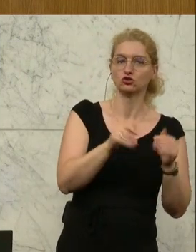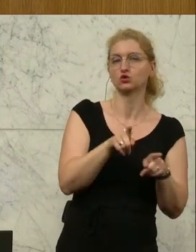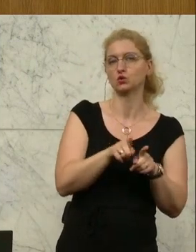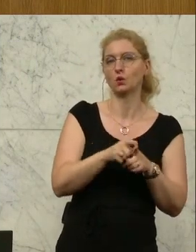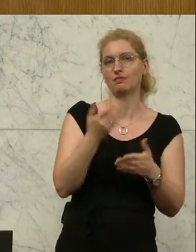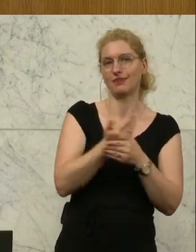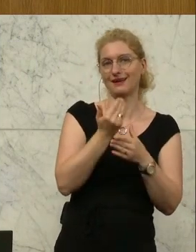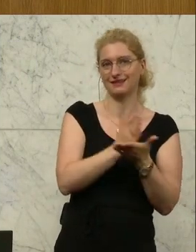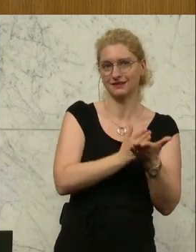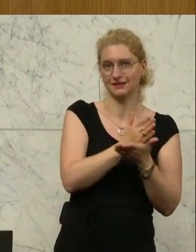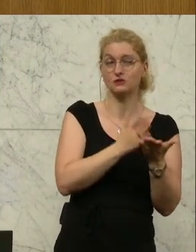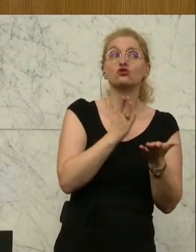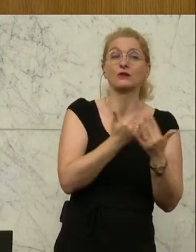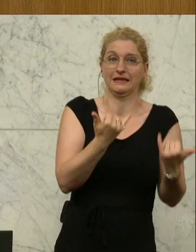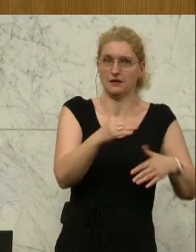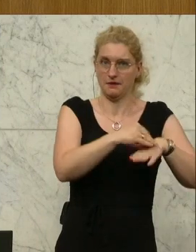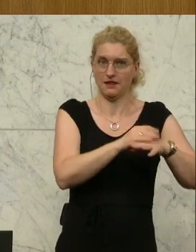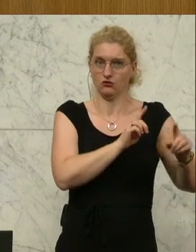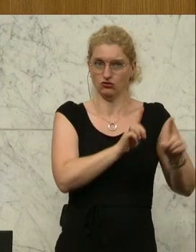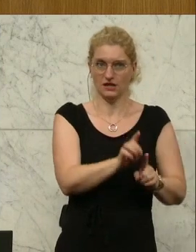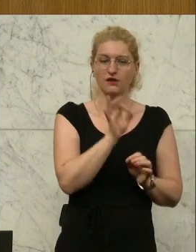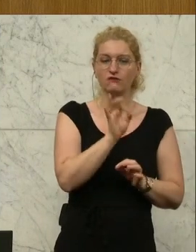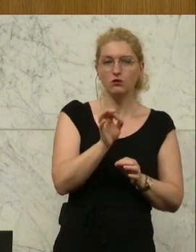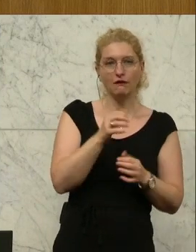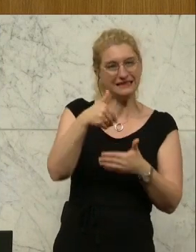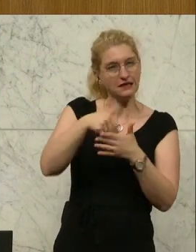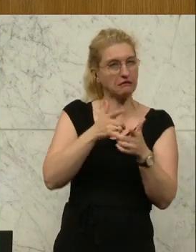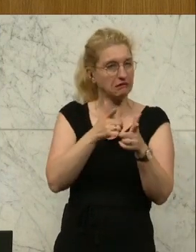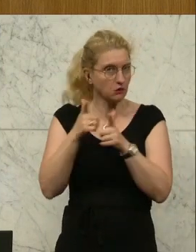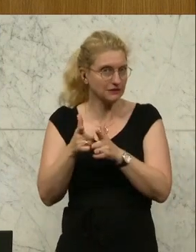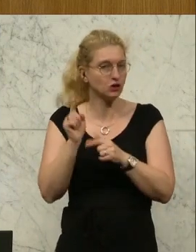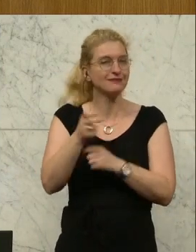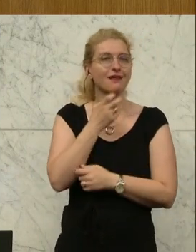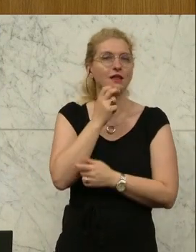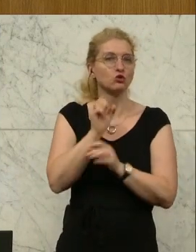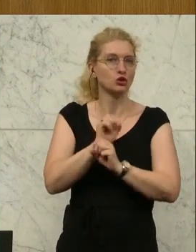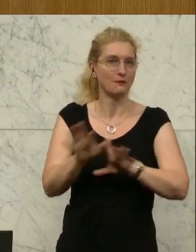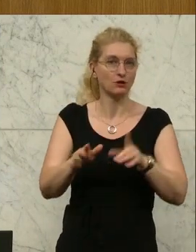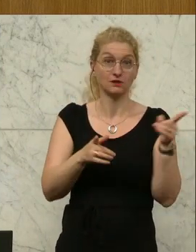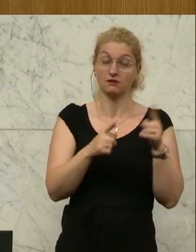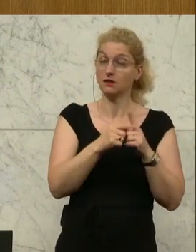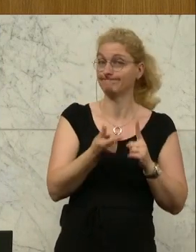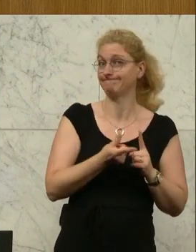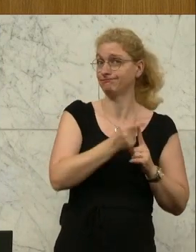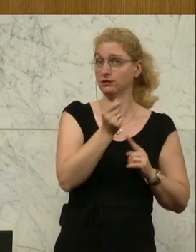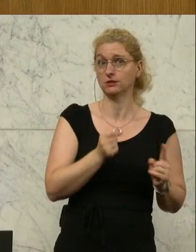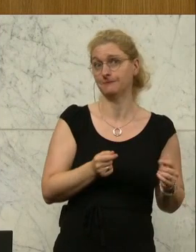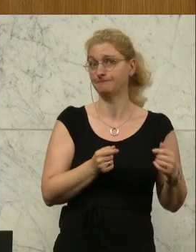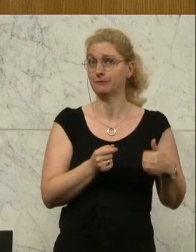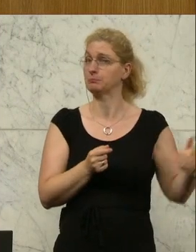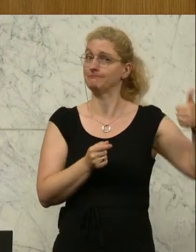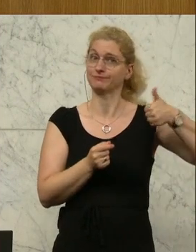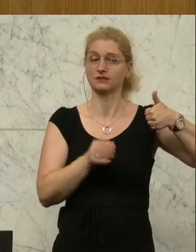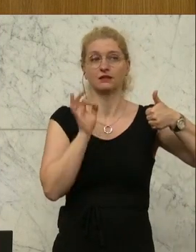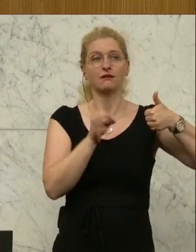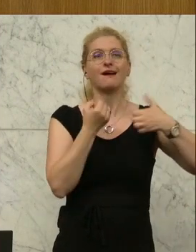terroristisch motivierte Inhalte in elektronischen Medien. Und sie ist damit die Speerspitze im Kampf gegen radikale